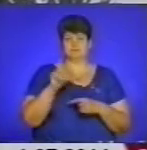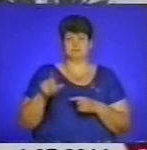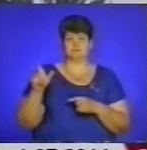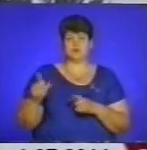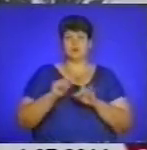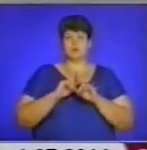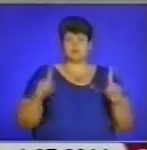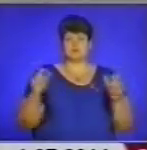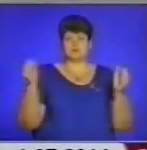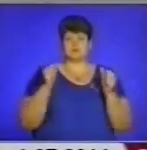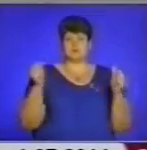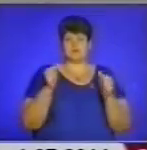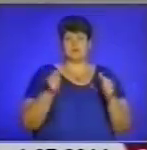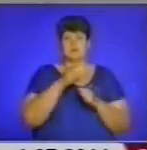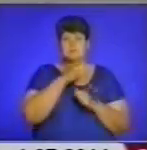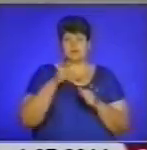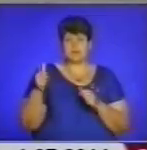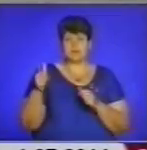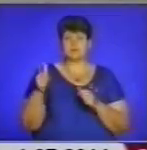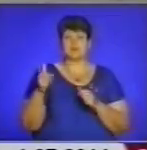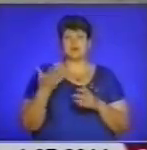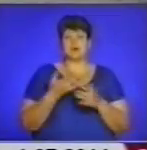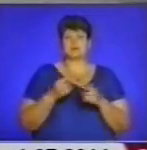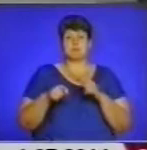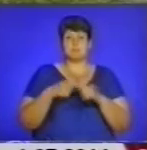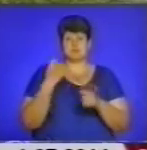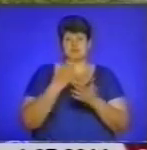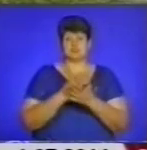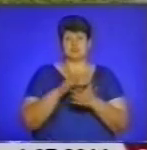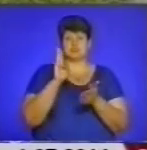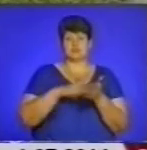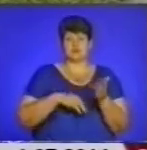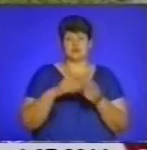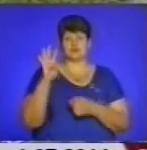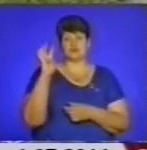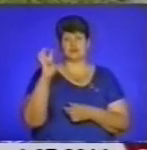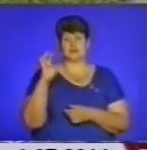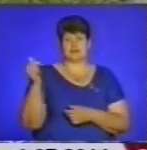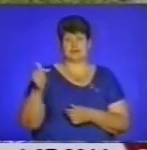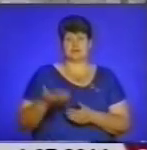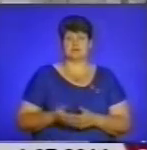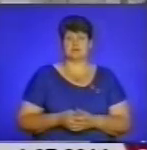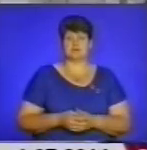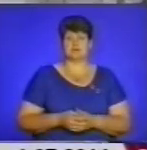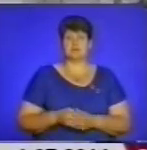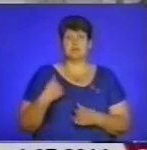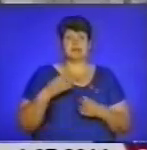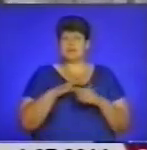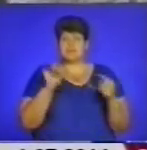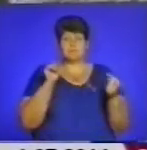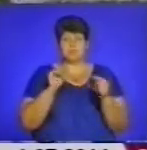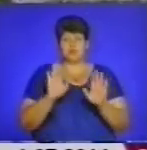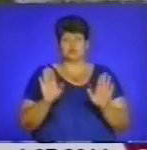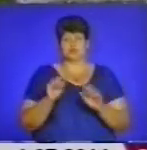період, коли гальмують, утворюється лід. А от за порушення передбачений штраф у розмірі до 400 гривень. Ми не проти того, щоб